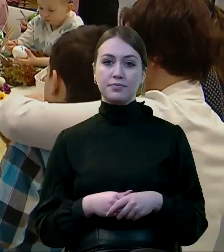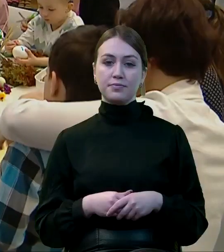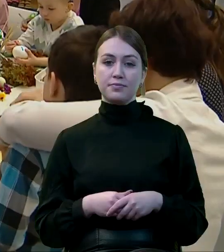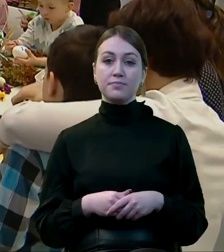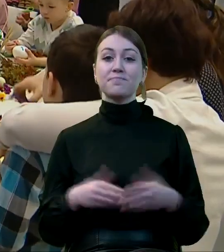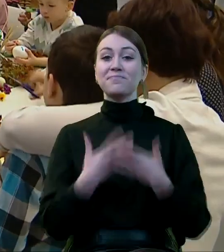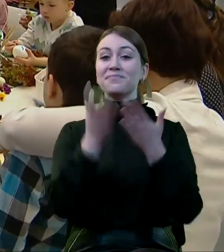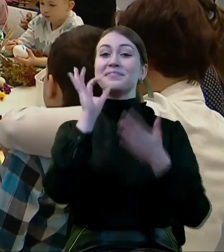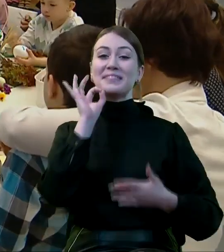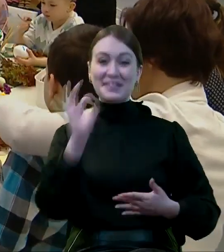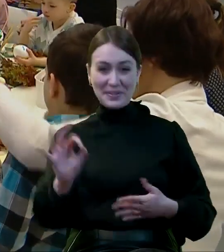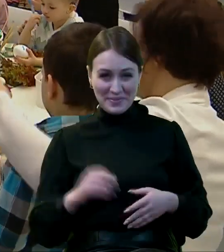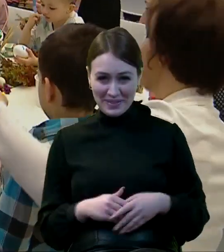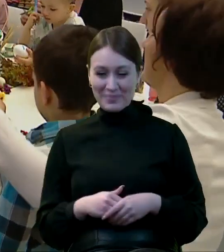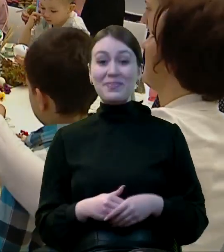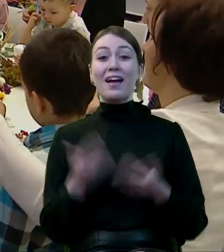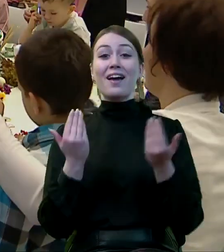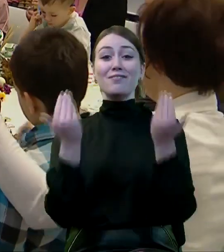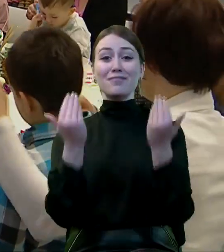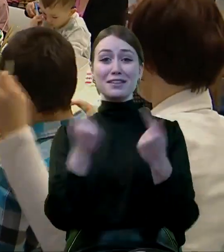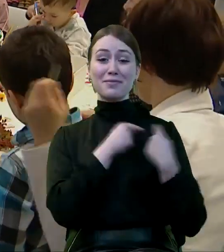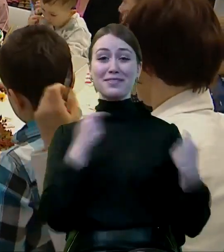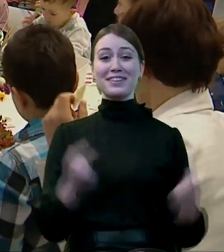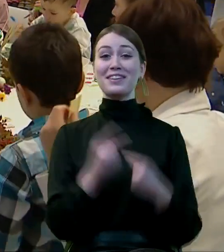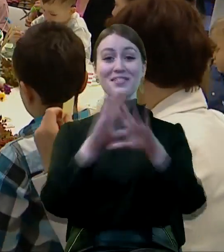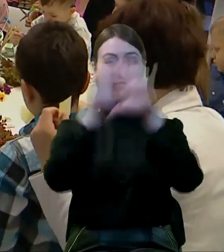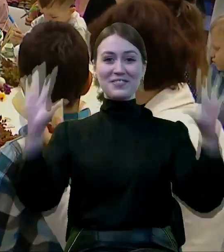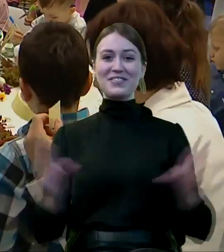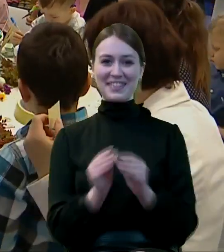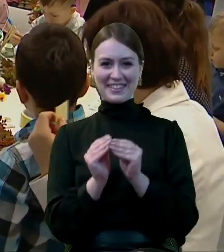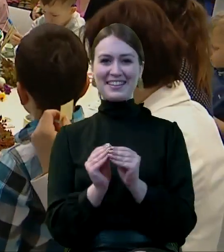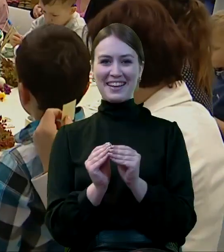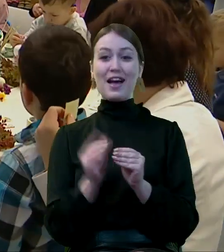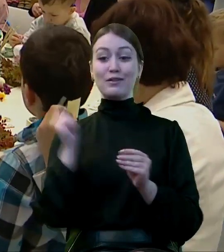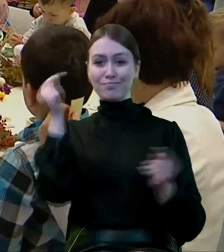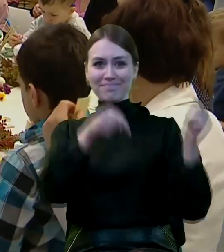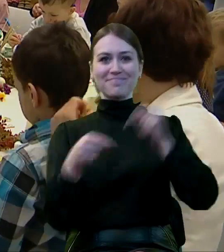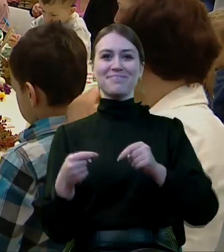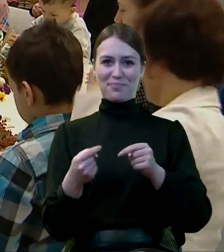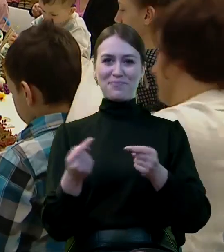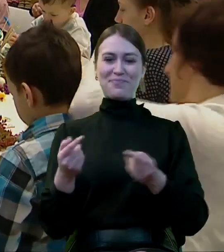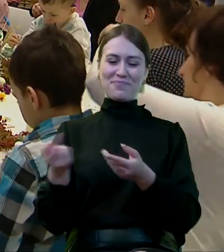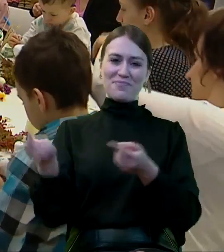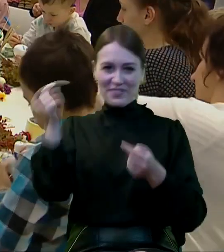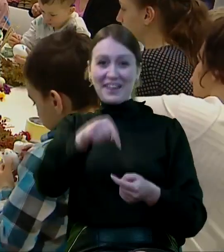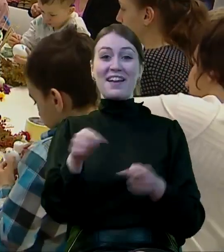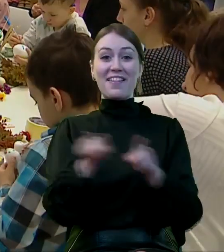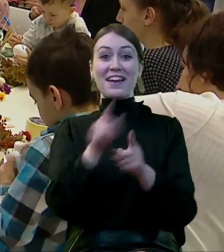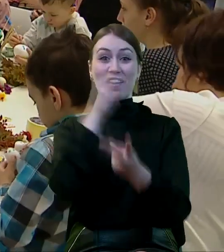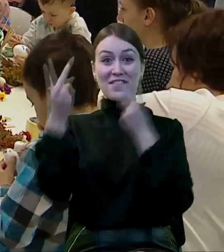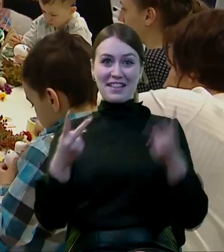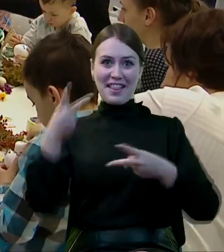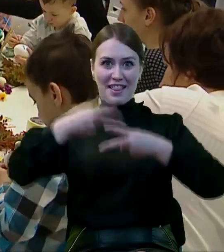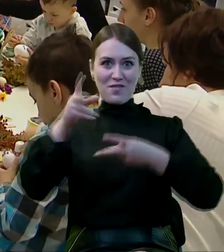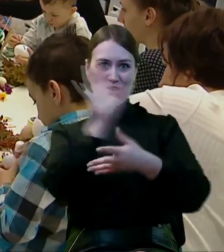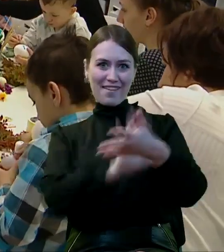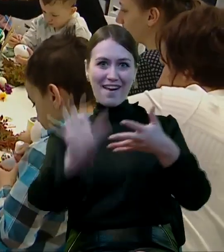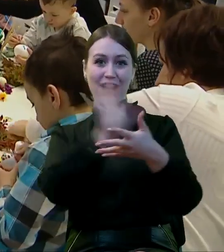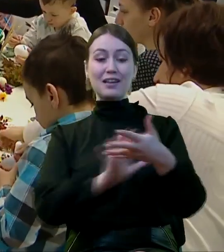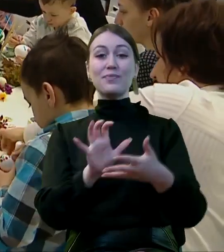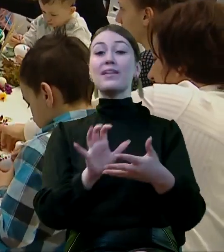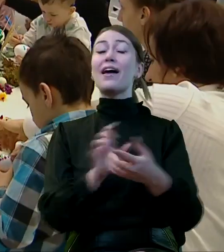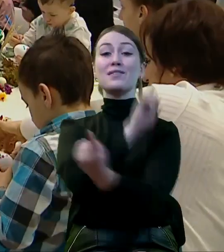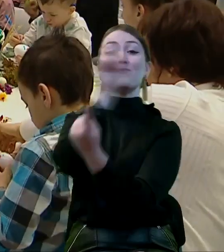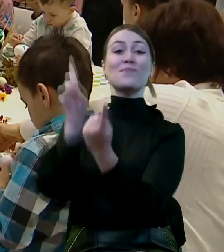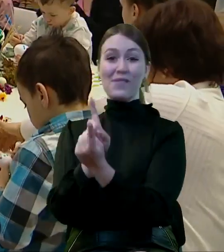Dzień dobry. Witam serdecznie wszystkich tutaj zgromadzonych i widzów przed telewizorami na